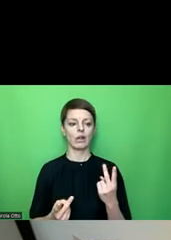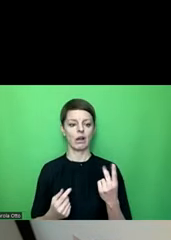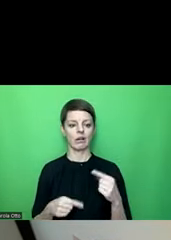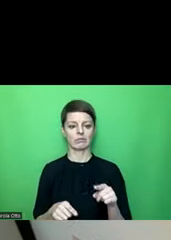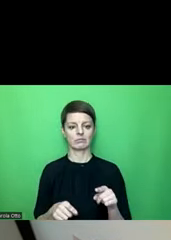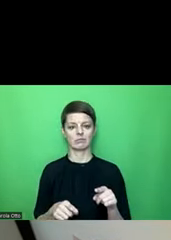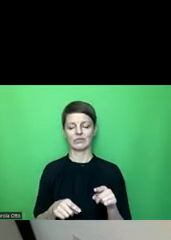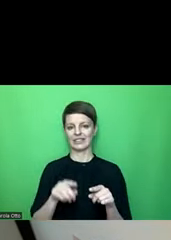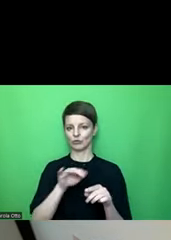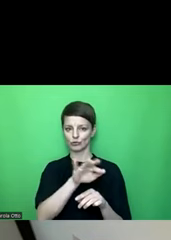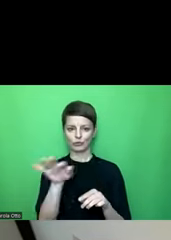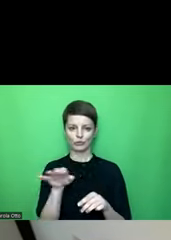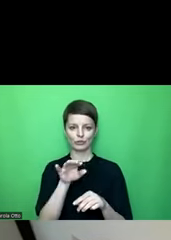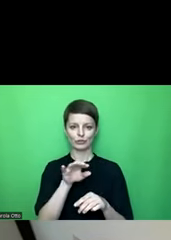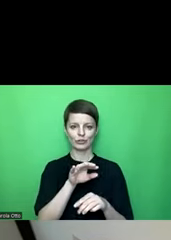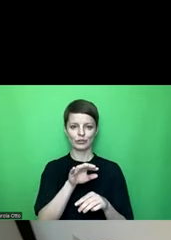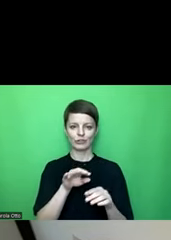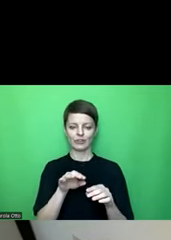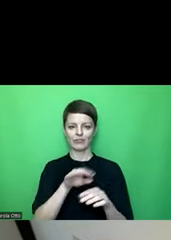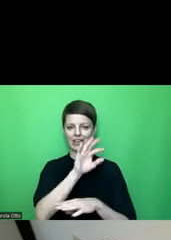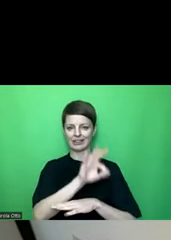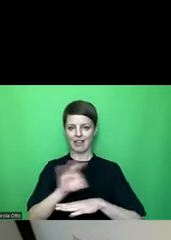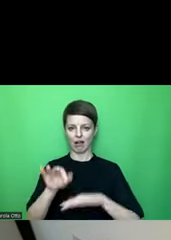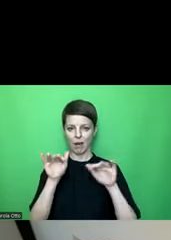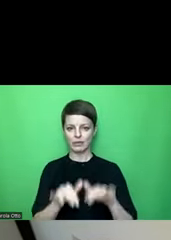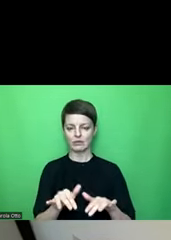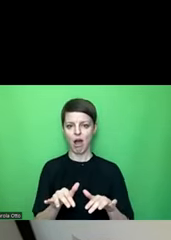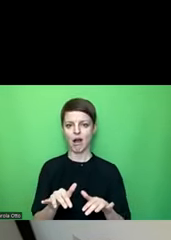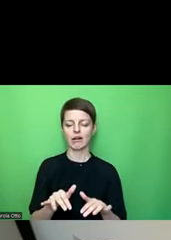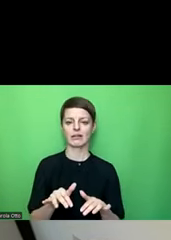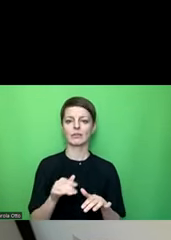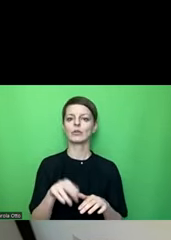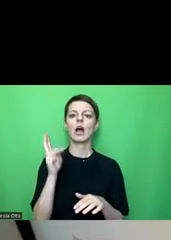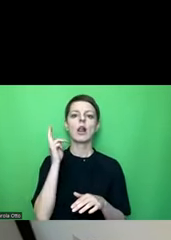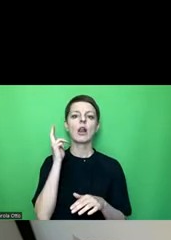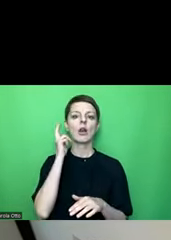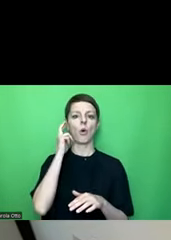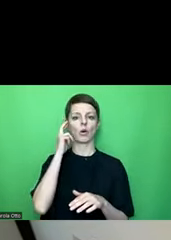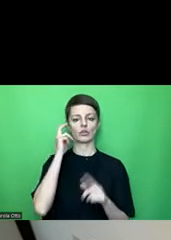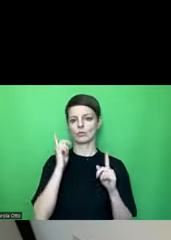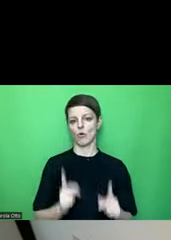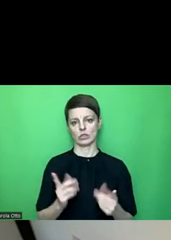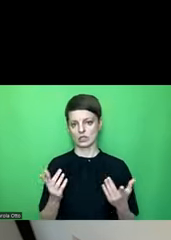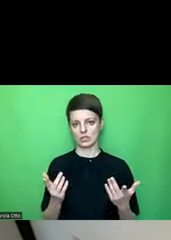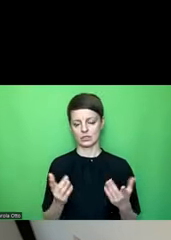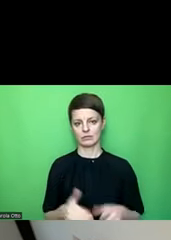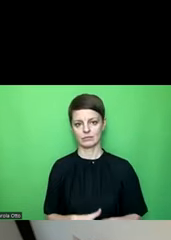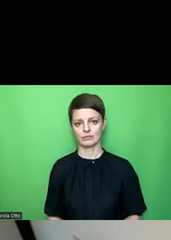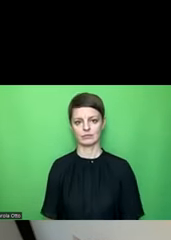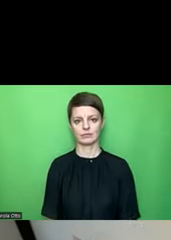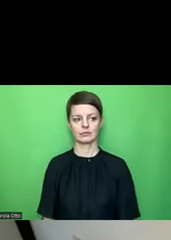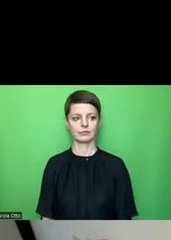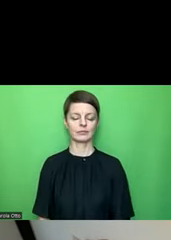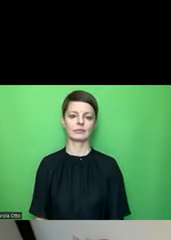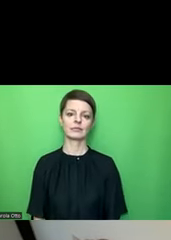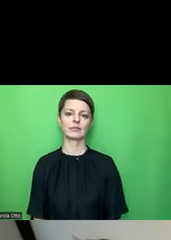Diagramme haben, müssen dann auch entsprechend in einer logischen Reihenfolge stehen. So